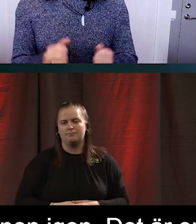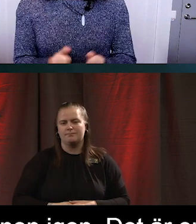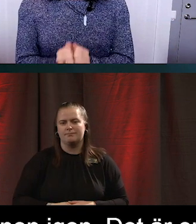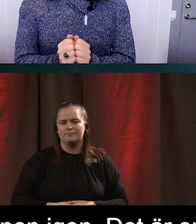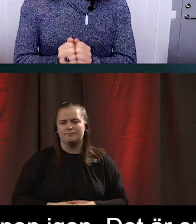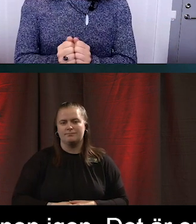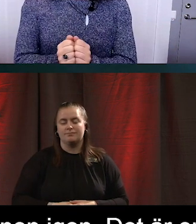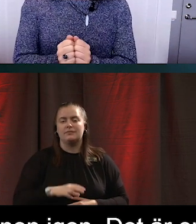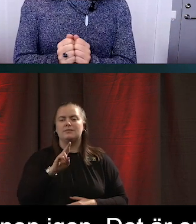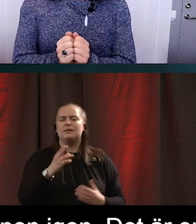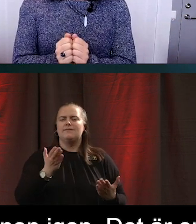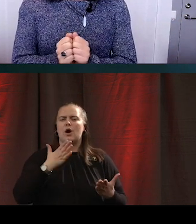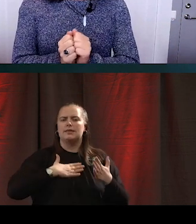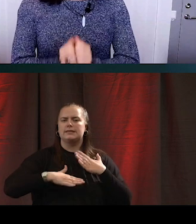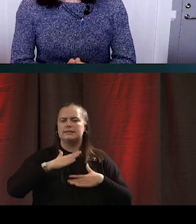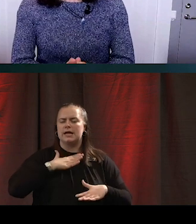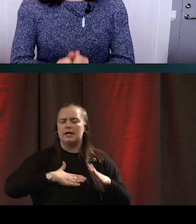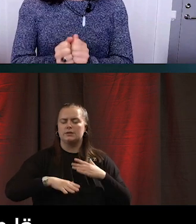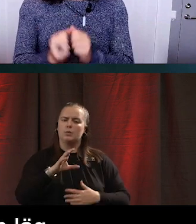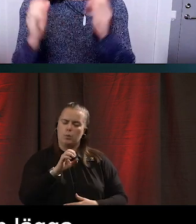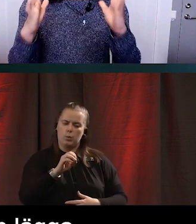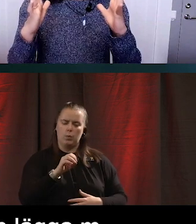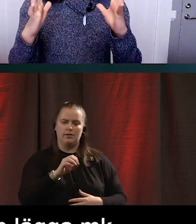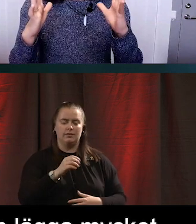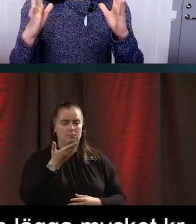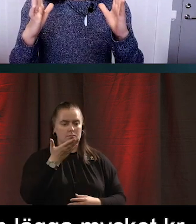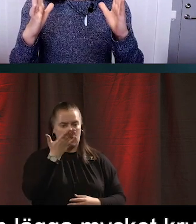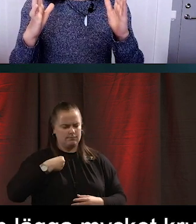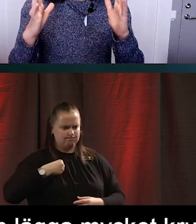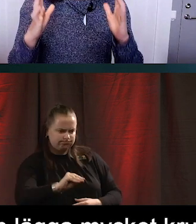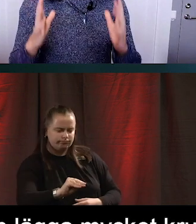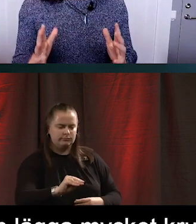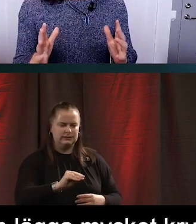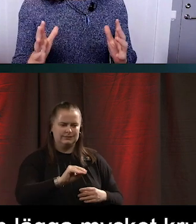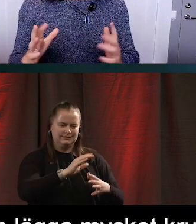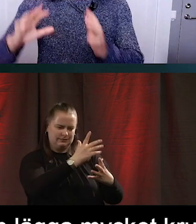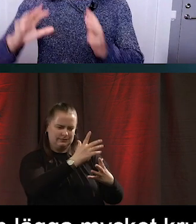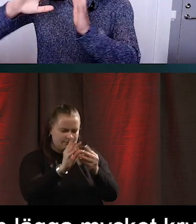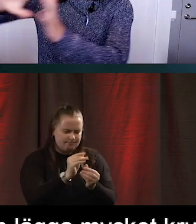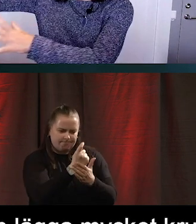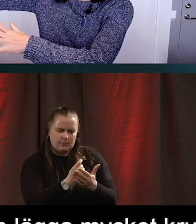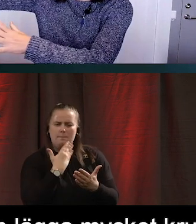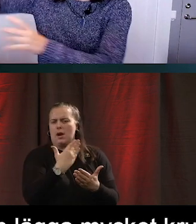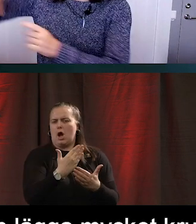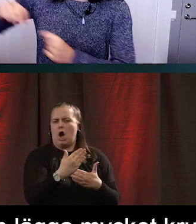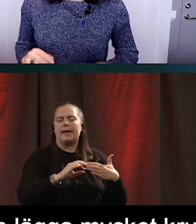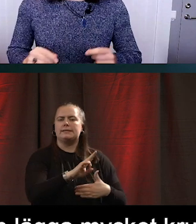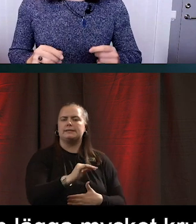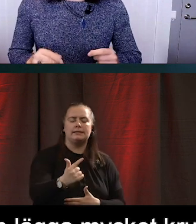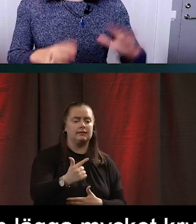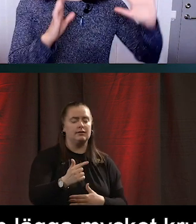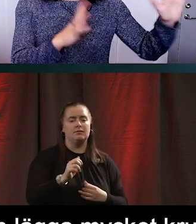Och det intressanta är att man kan lägga så mycket krut på att det här gränssnittet blir bra. majoriteten av oss behöver inte